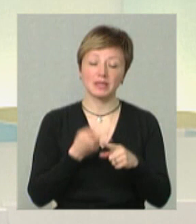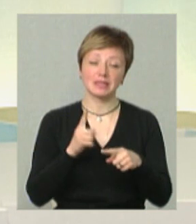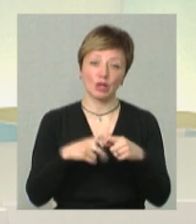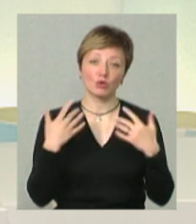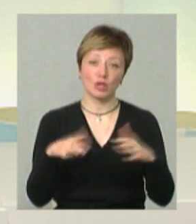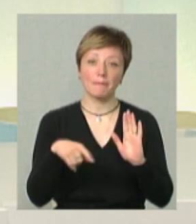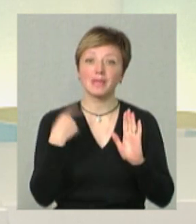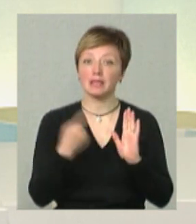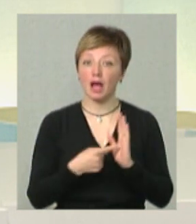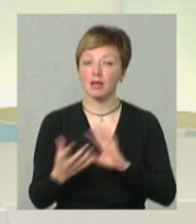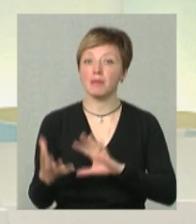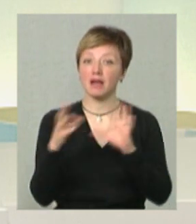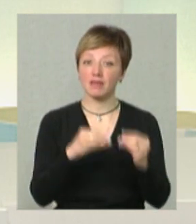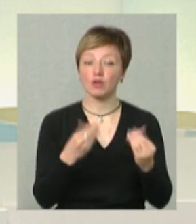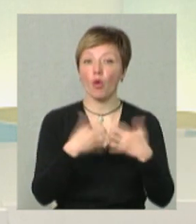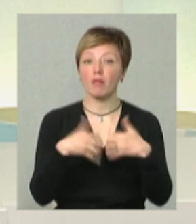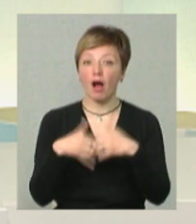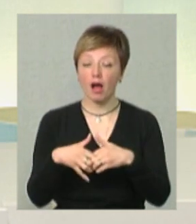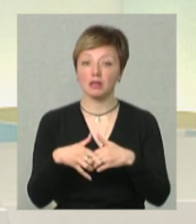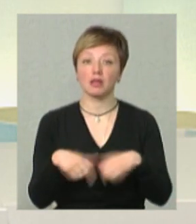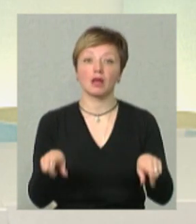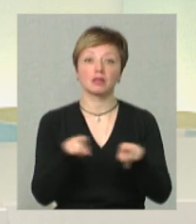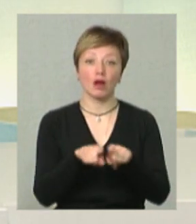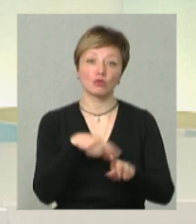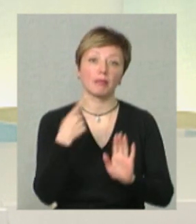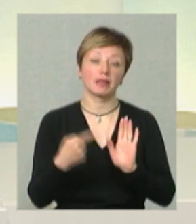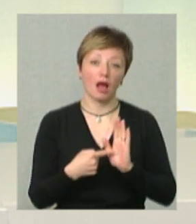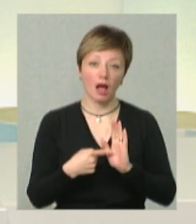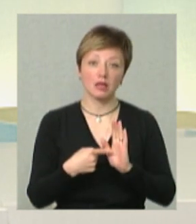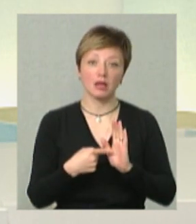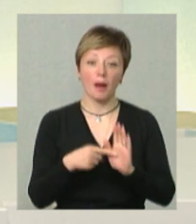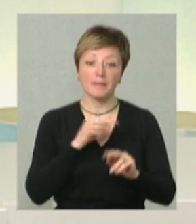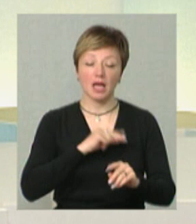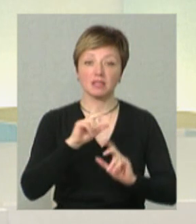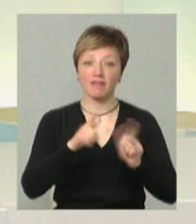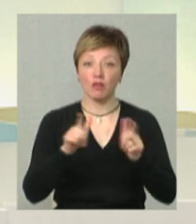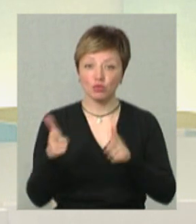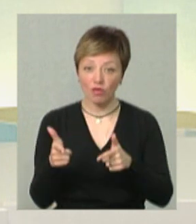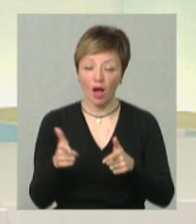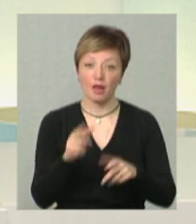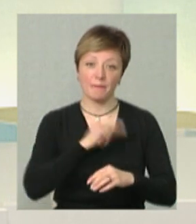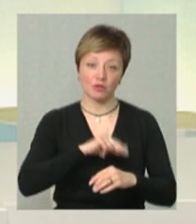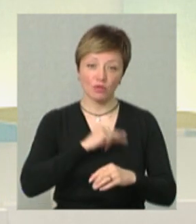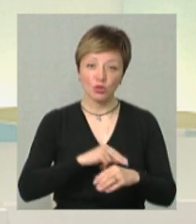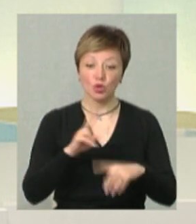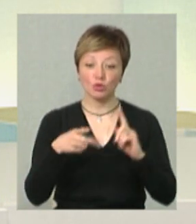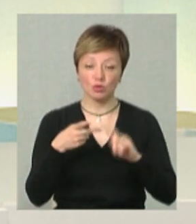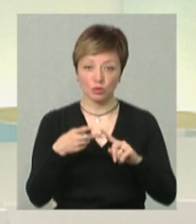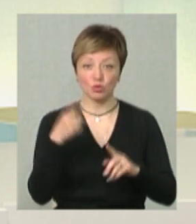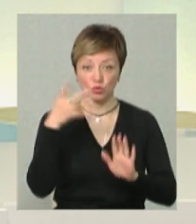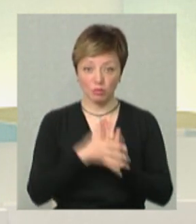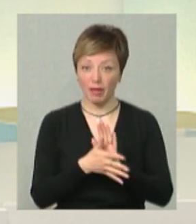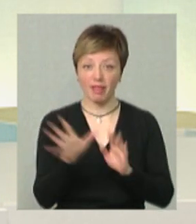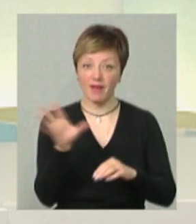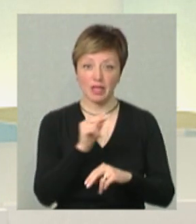вже питання перевезення обладнання, також питання і по працевлаштуванню персоналу, оскільки ми розуміємо, що